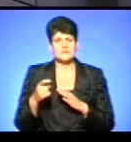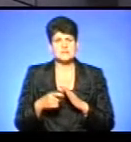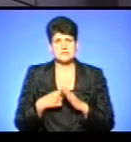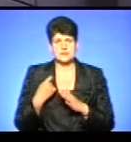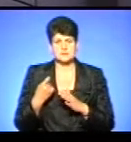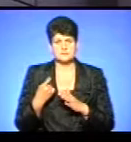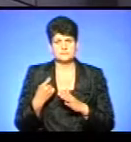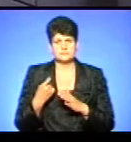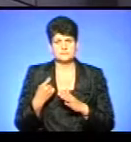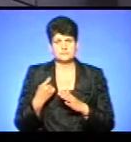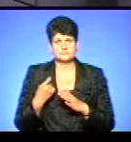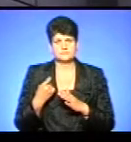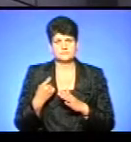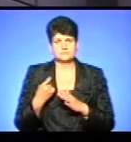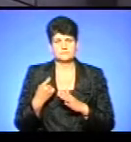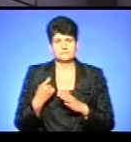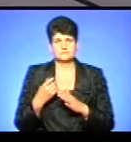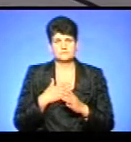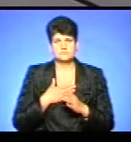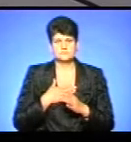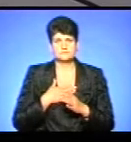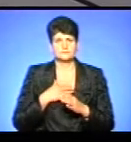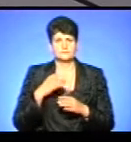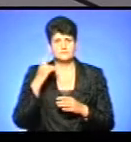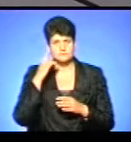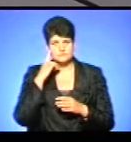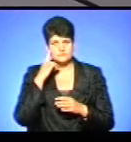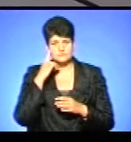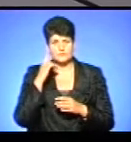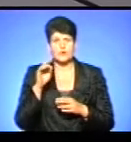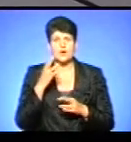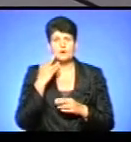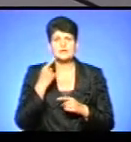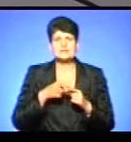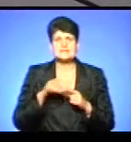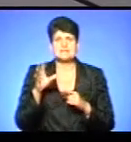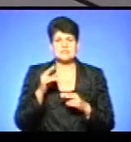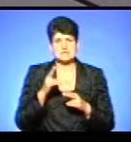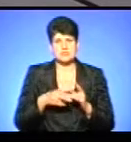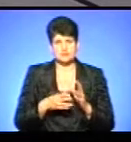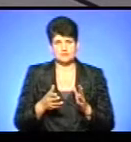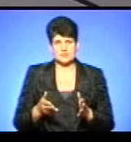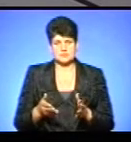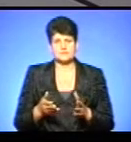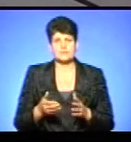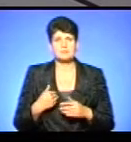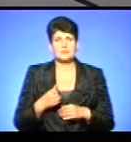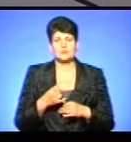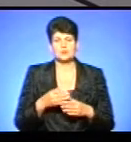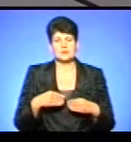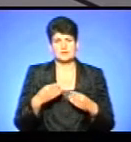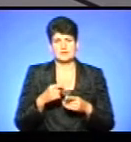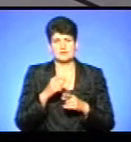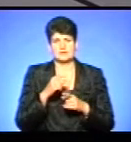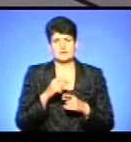нашу думку взагалі, коли це все закінчиться. Ми не могли дати їм цей відповідь